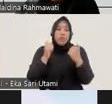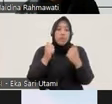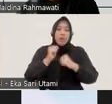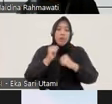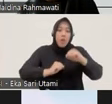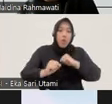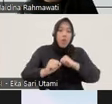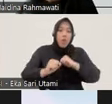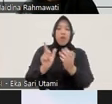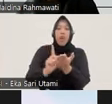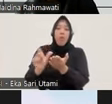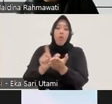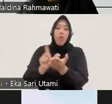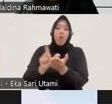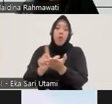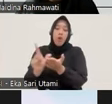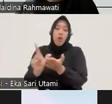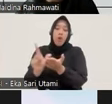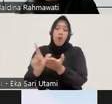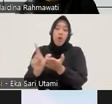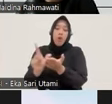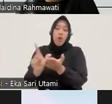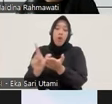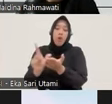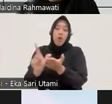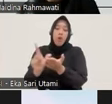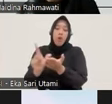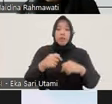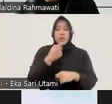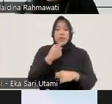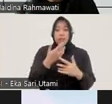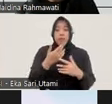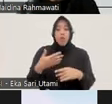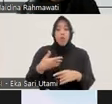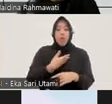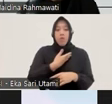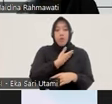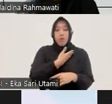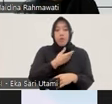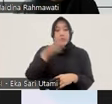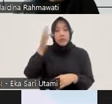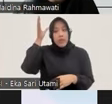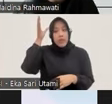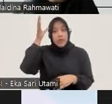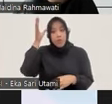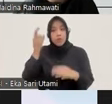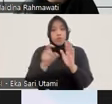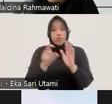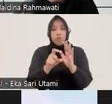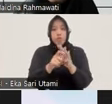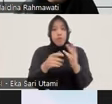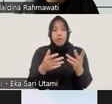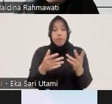tidak seperti sekarang polisi menghentian perkara dengan MG tapi korban tidak tahu misalnya ketika itu terjadi